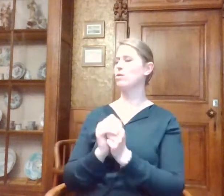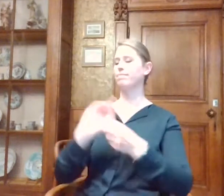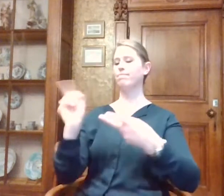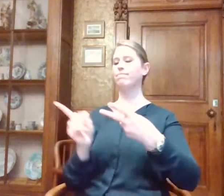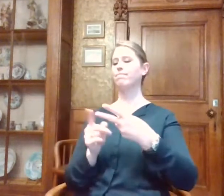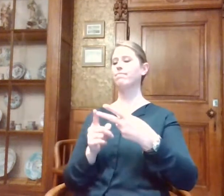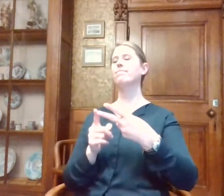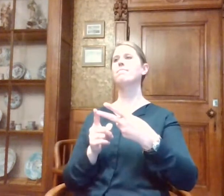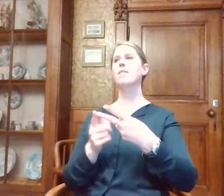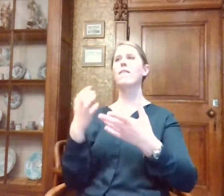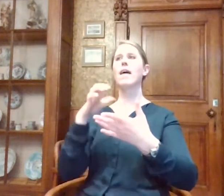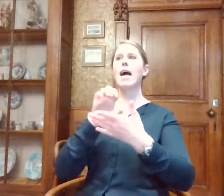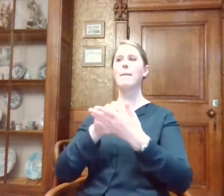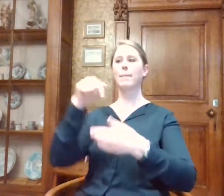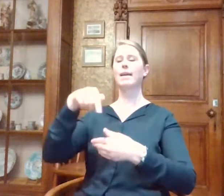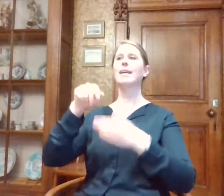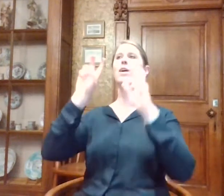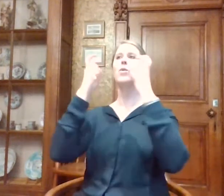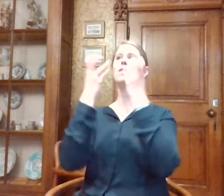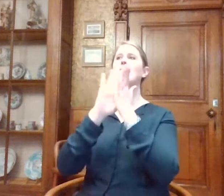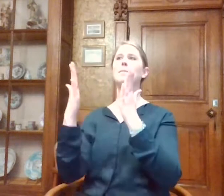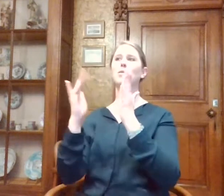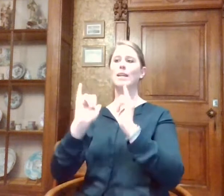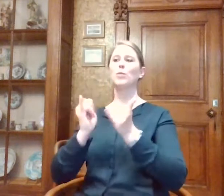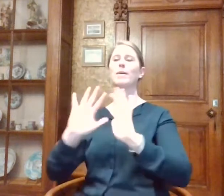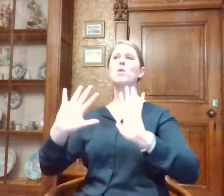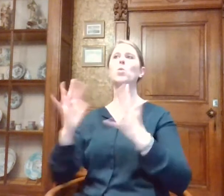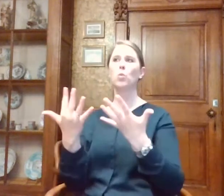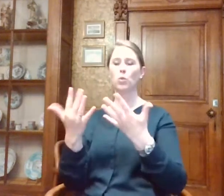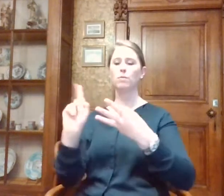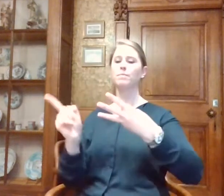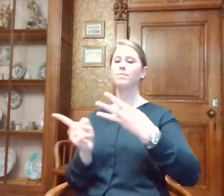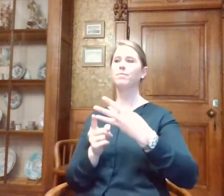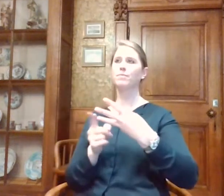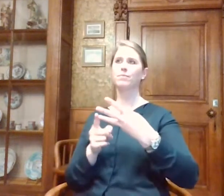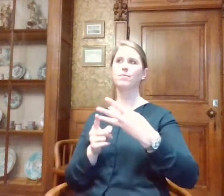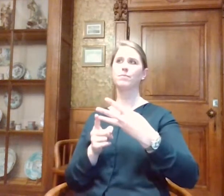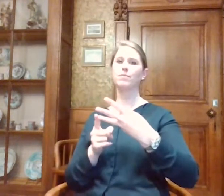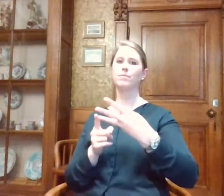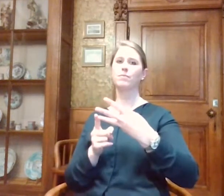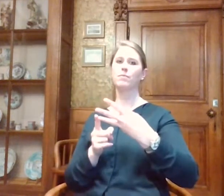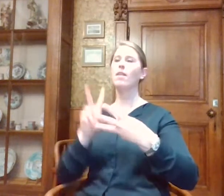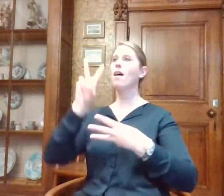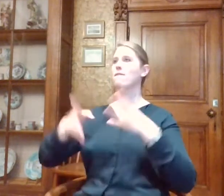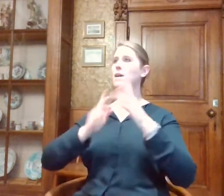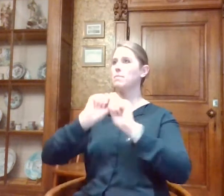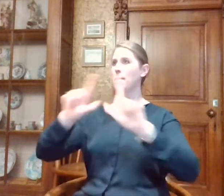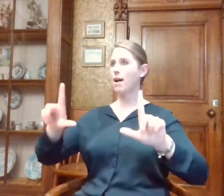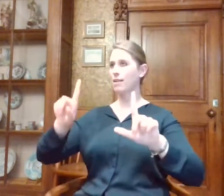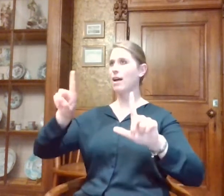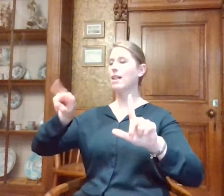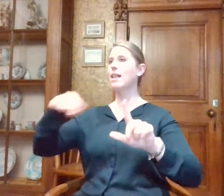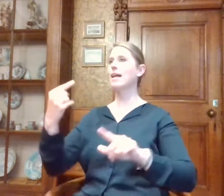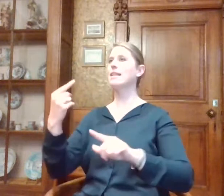Daarna gaan we kijken hoe de Erfgoed-app in de universiteitsbibliotheek is toegepast. En we gaan kijken hoe de Vlaamse gebarentaal en